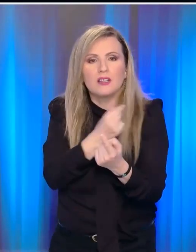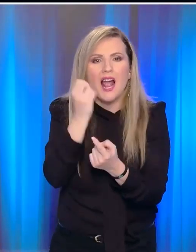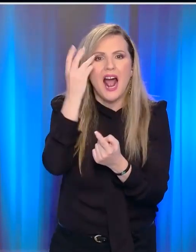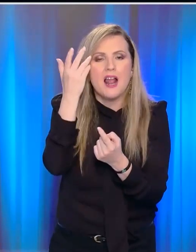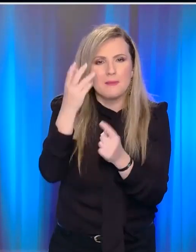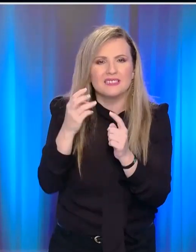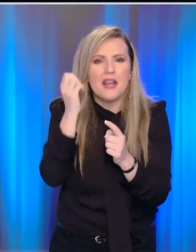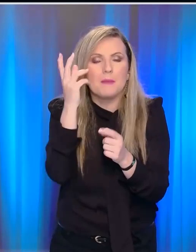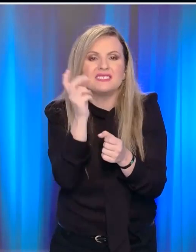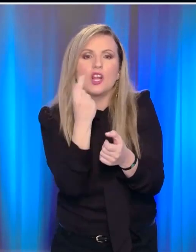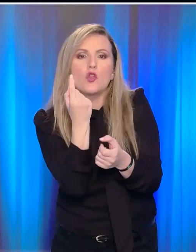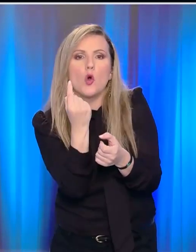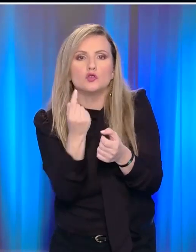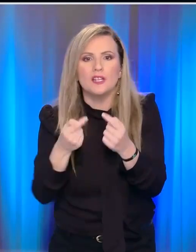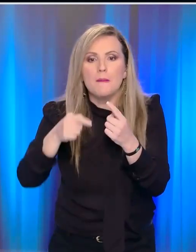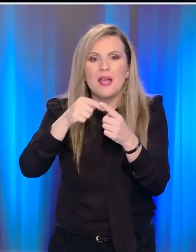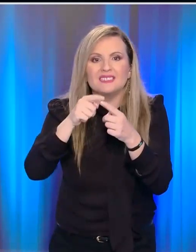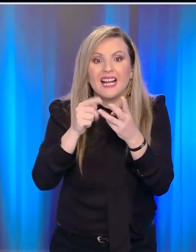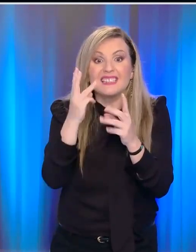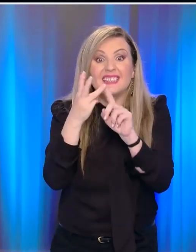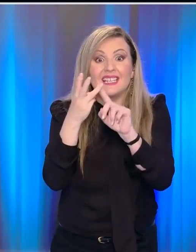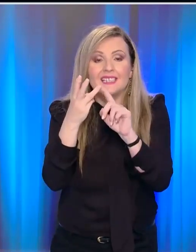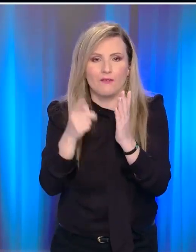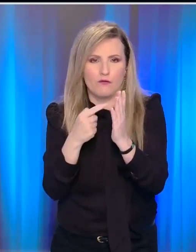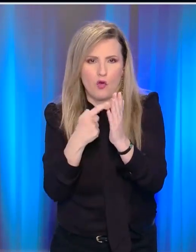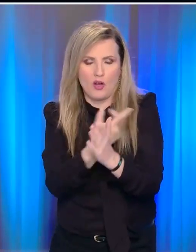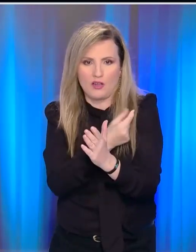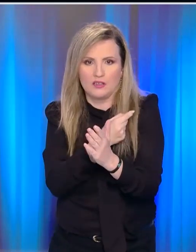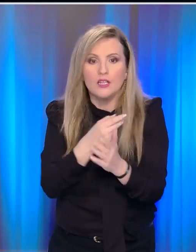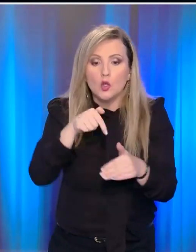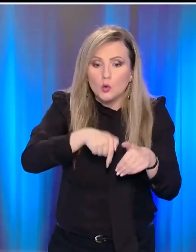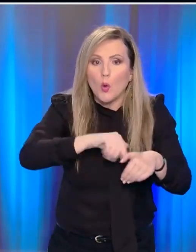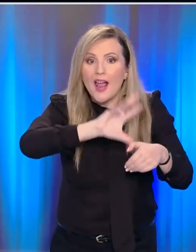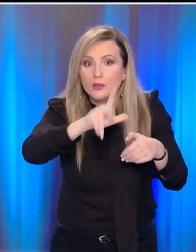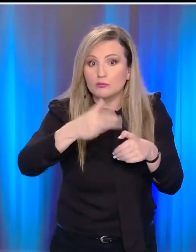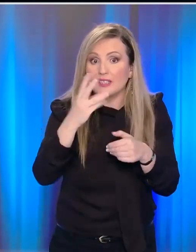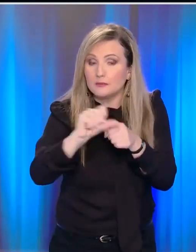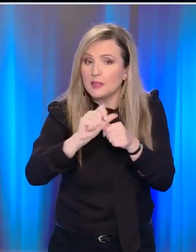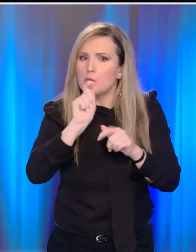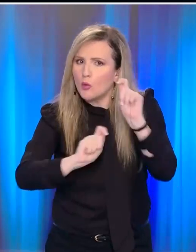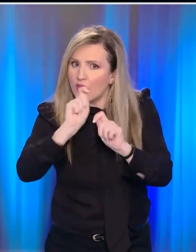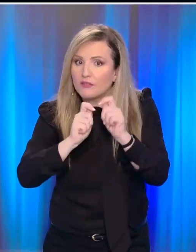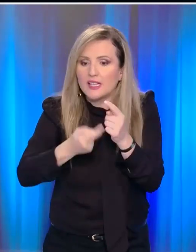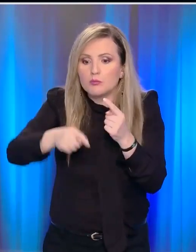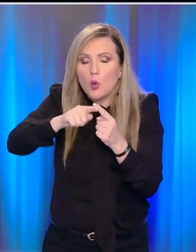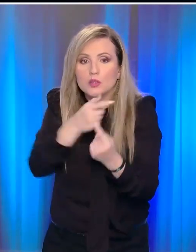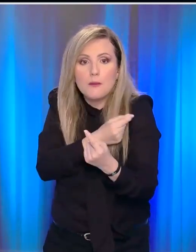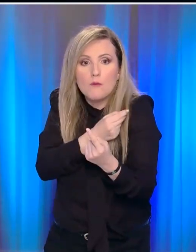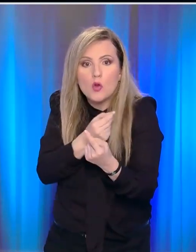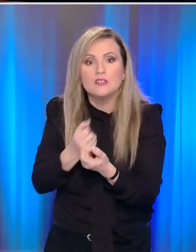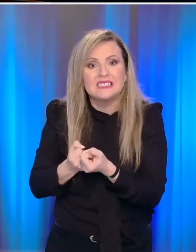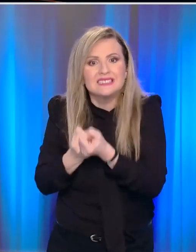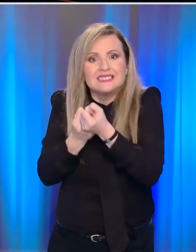να σας το πω έτσι, που θα πιάνουν και αυτά τα στελέχη, γιατί αυτό μέσα σε ένα τρίμηνο περίπου μπορεί να γίνει, ίσως λίγο παραπάνω.